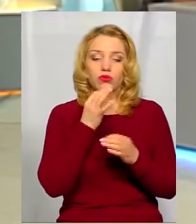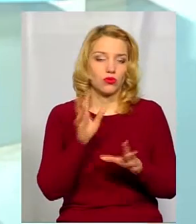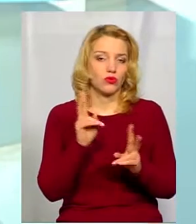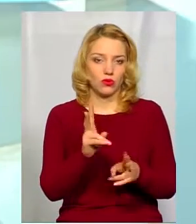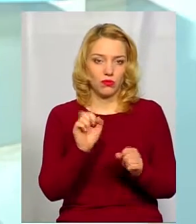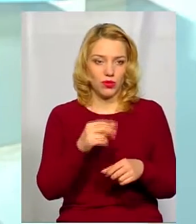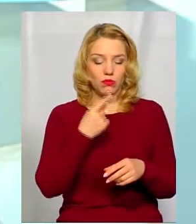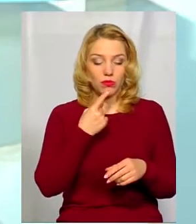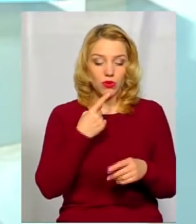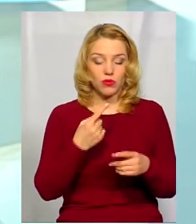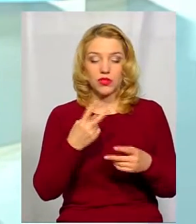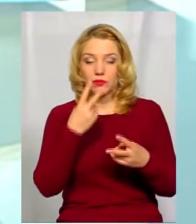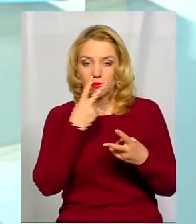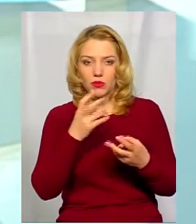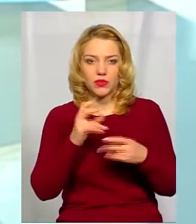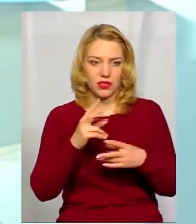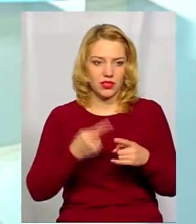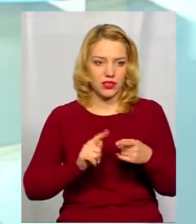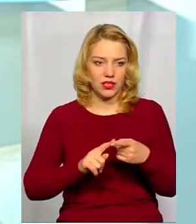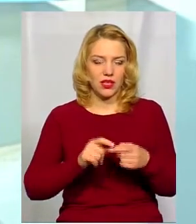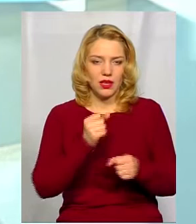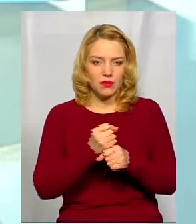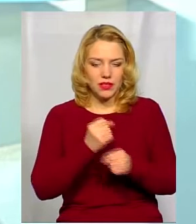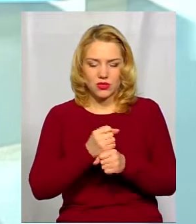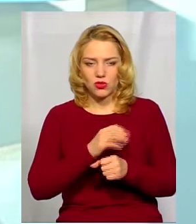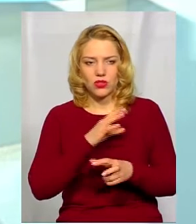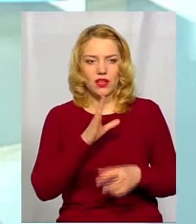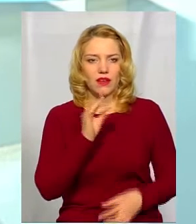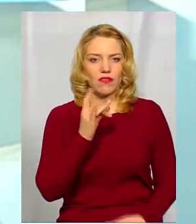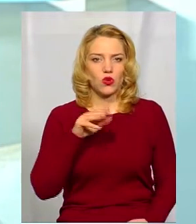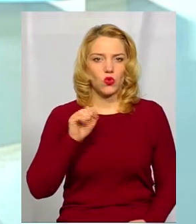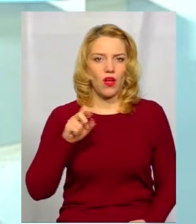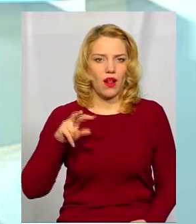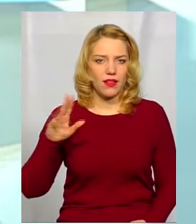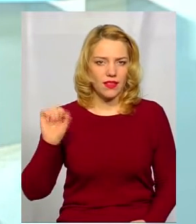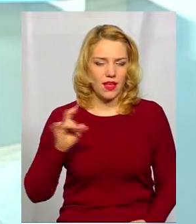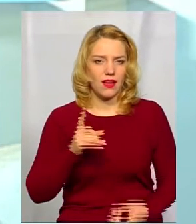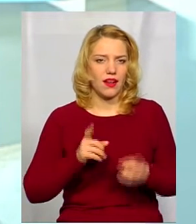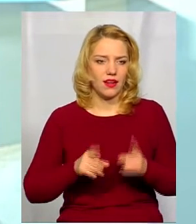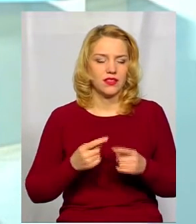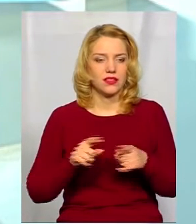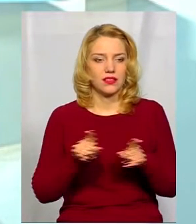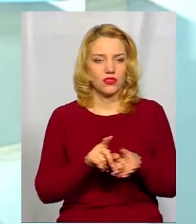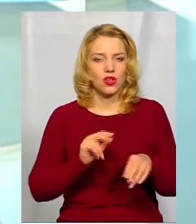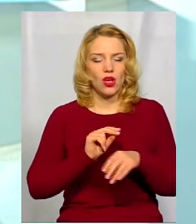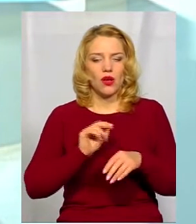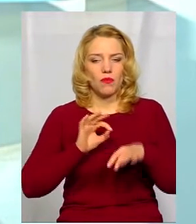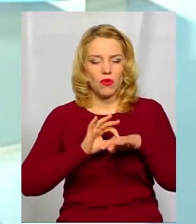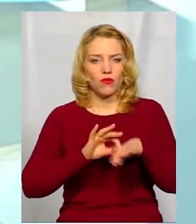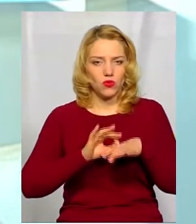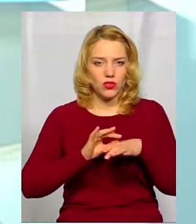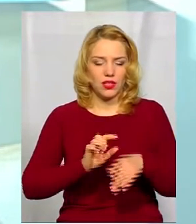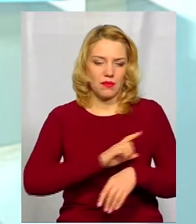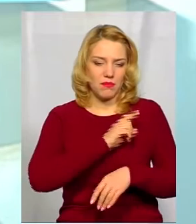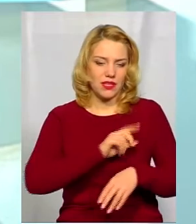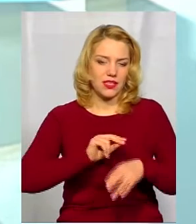попробувати, як це все працює, віртуальна реальність, всі-всі-всі ці речі. І, крім того, фірма Alice Labs проводила два майстер-класи якраз для